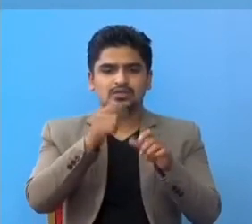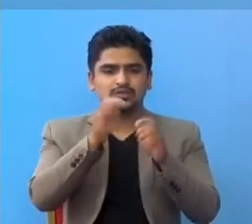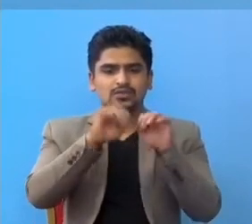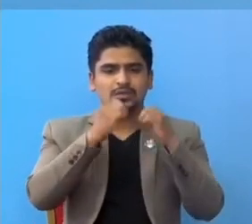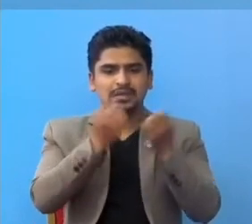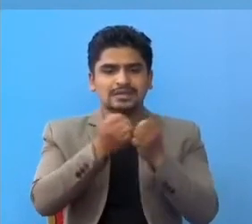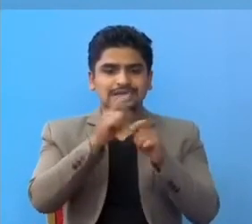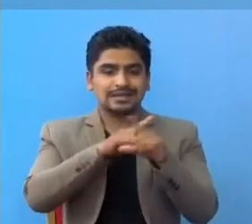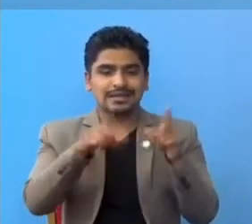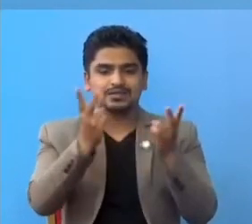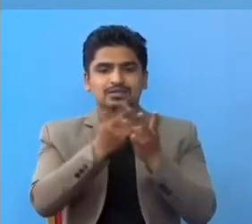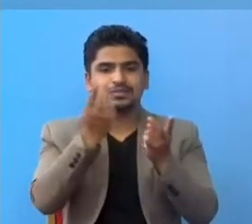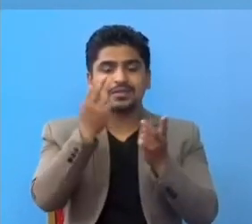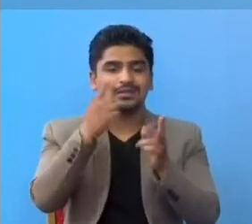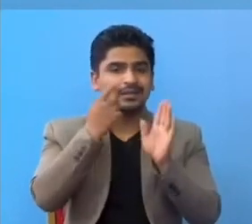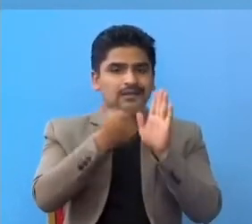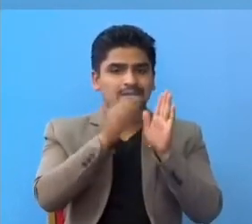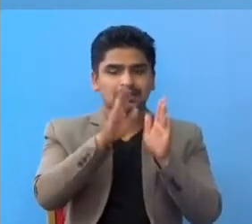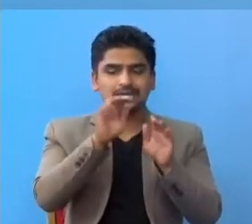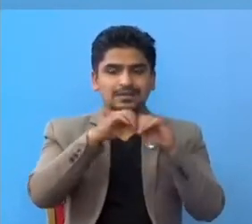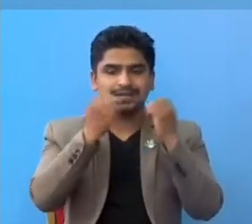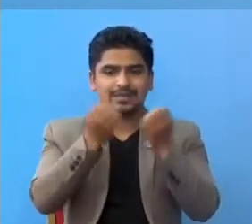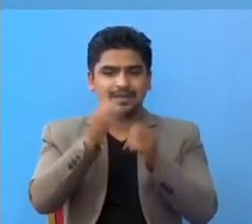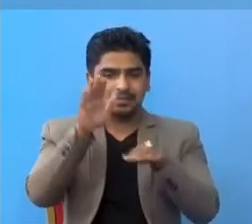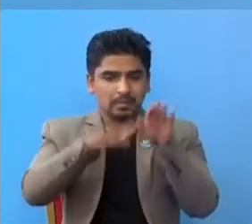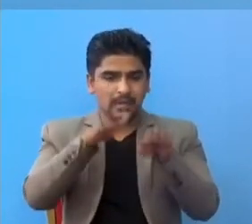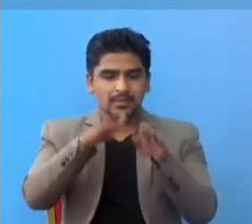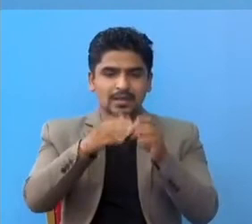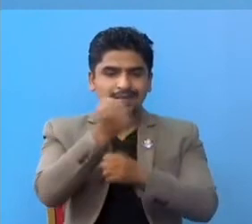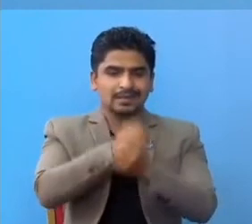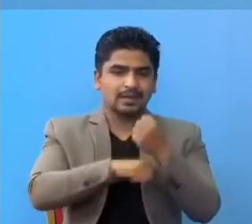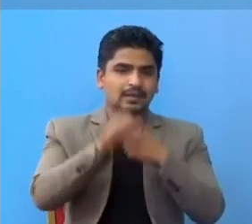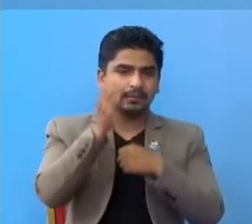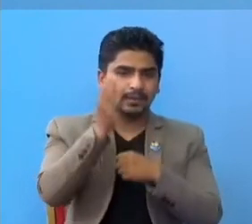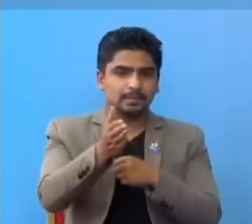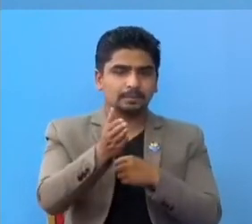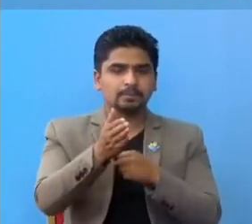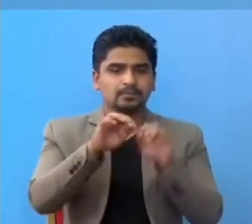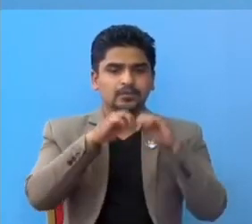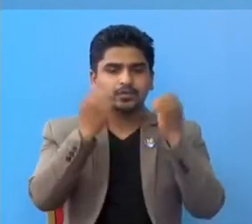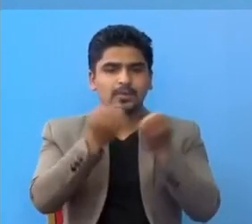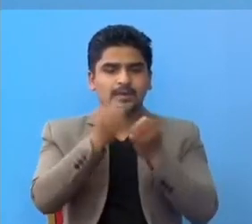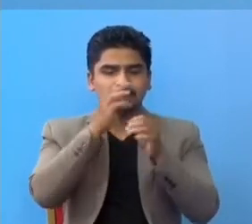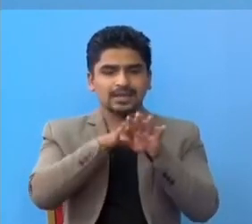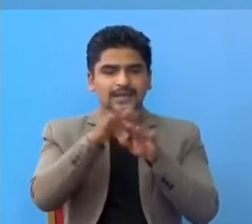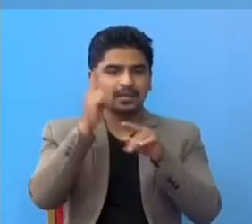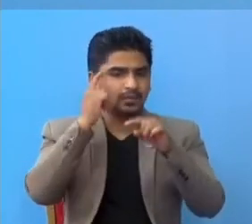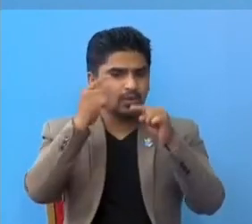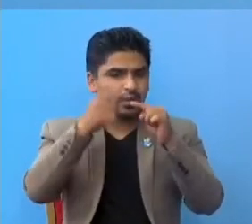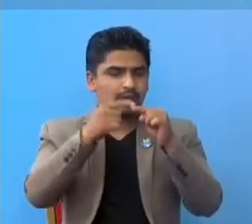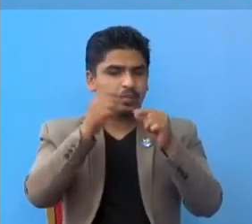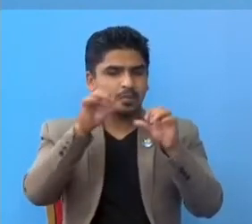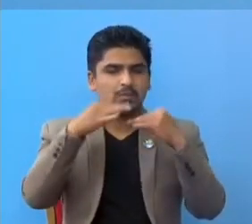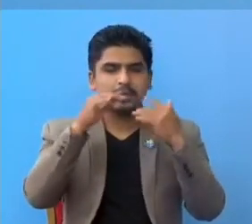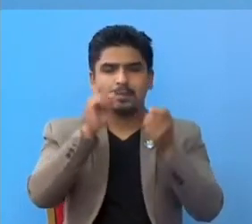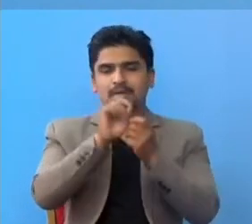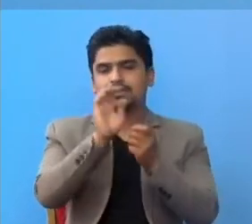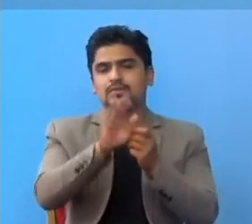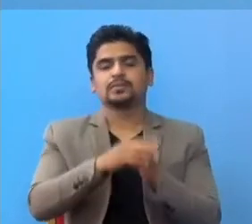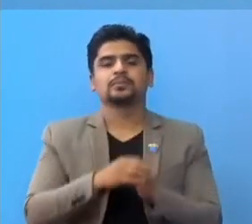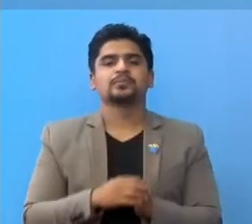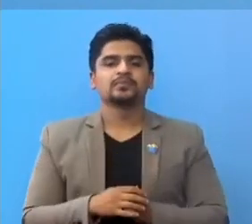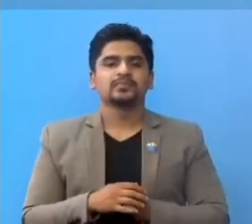देखाई रहे को चा एसता समाजिक वेदबाब जन्ने क्रिया कलापले, समाज मा धेरे नकरात्म प्रभाब पार्द चन